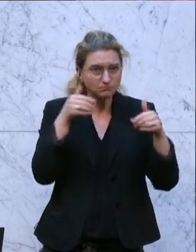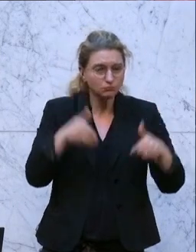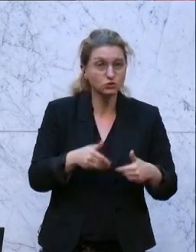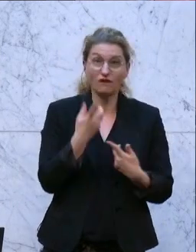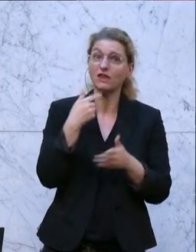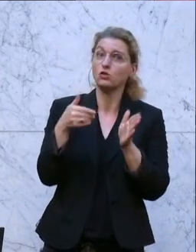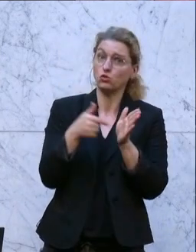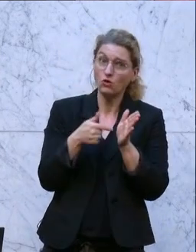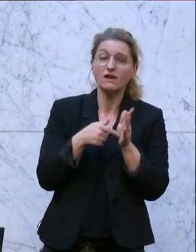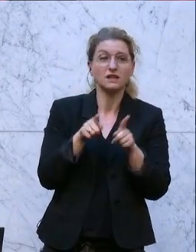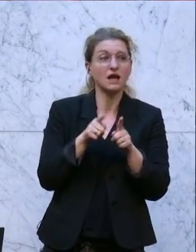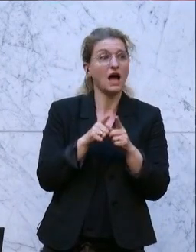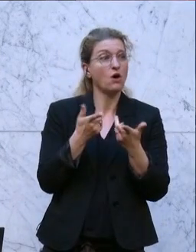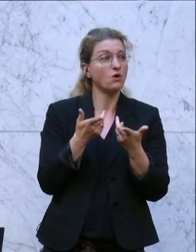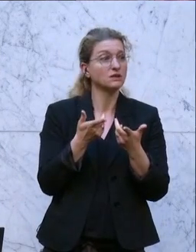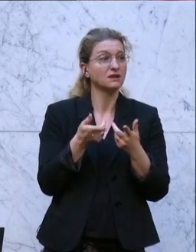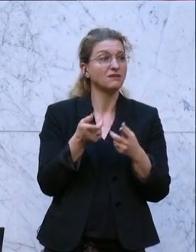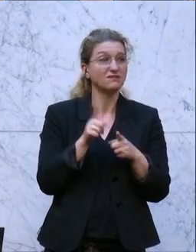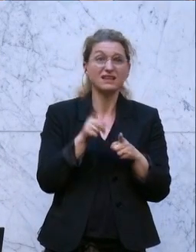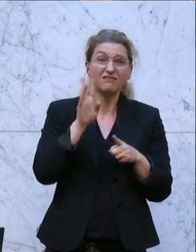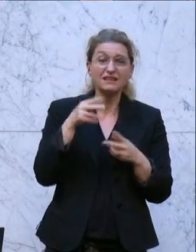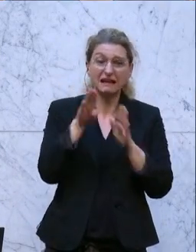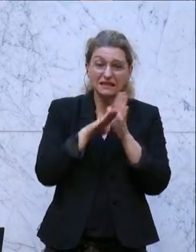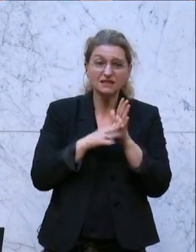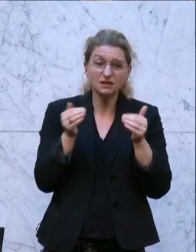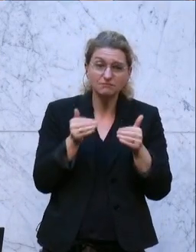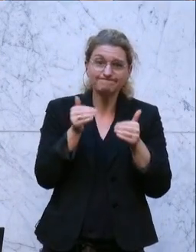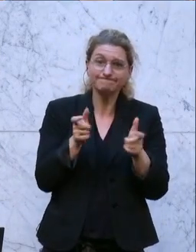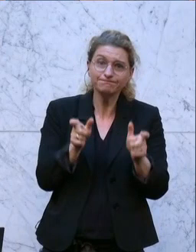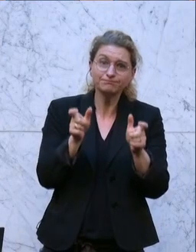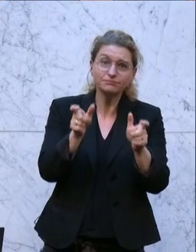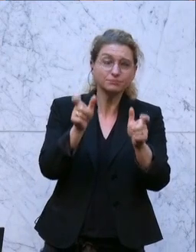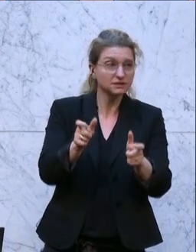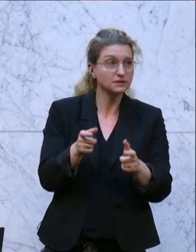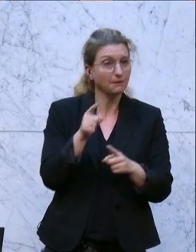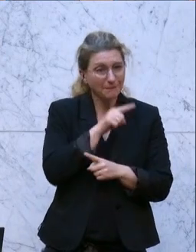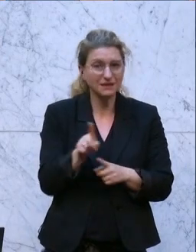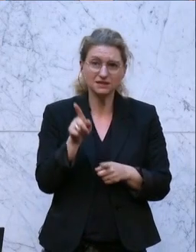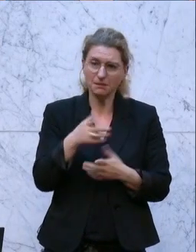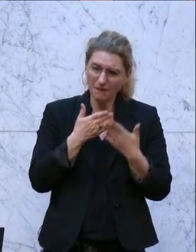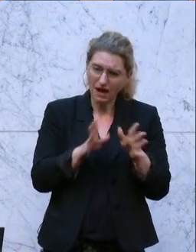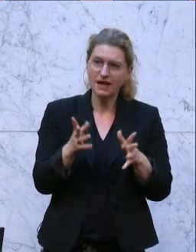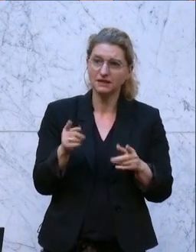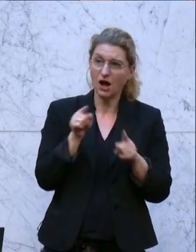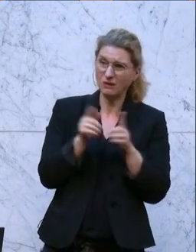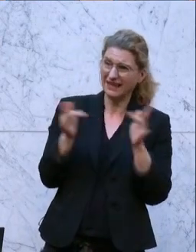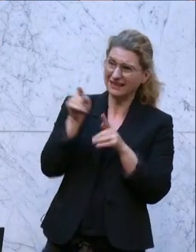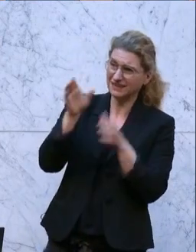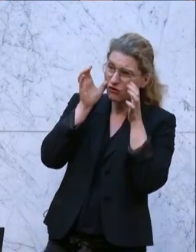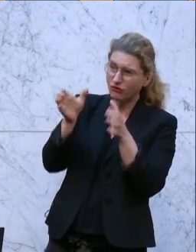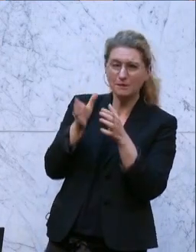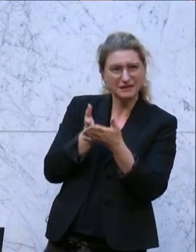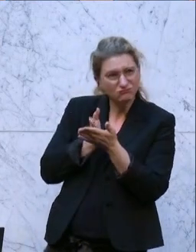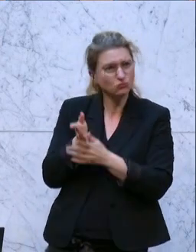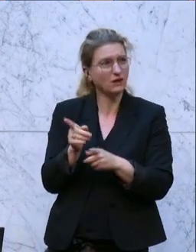das notwendig ist, so lange verhindert dieses Gesetz, bis ihr da so weit seid. Macht mit uns etwas. Setzt euch gegen diese ÖVP durch. Da ist mir